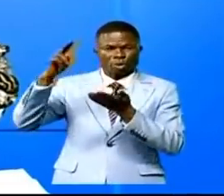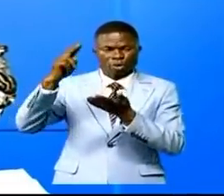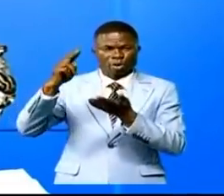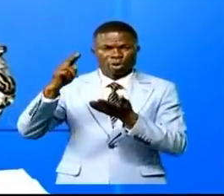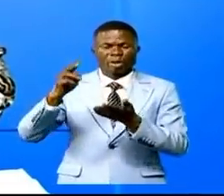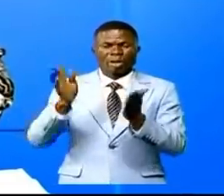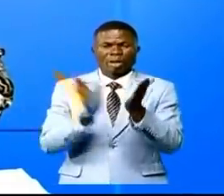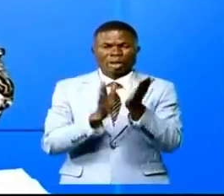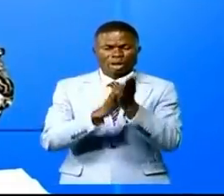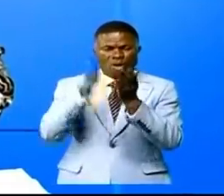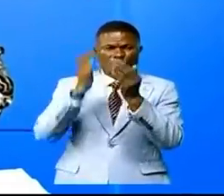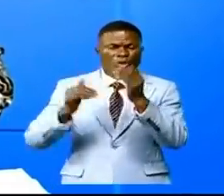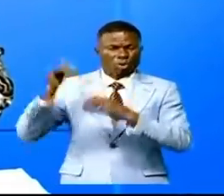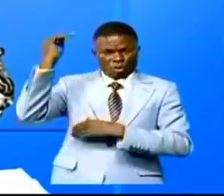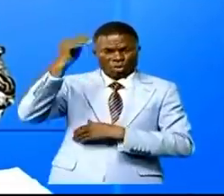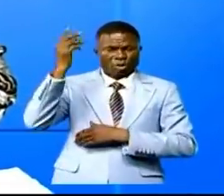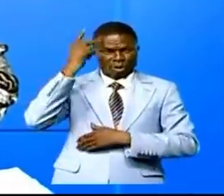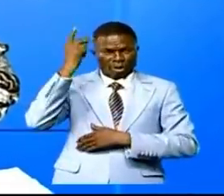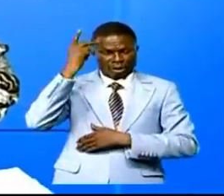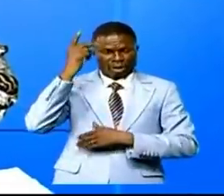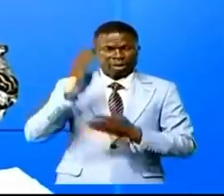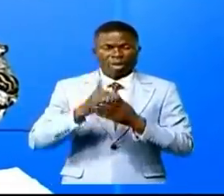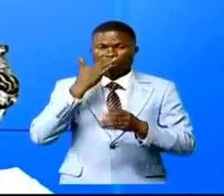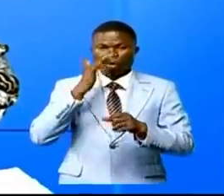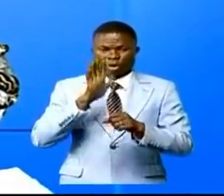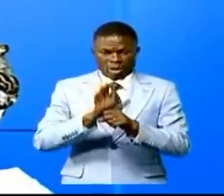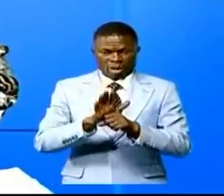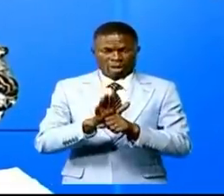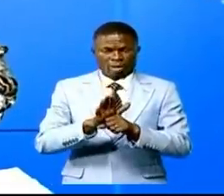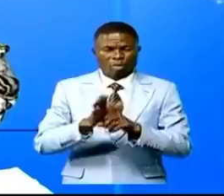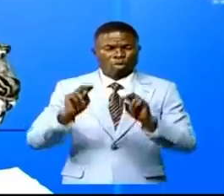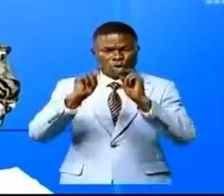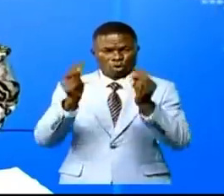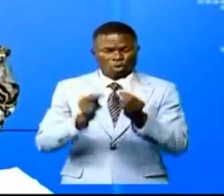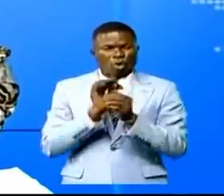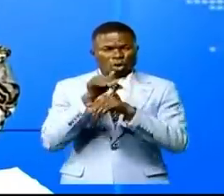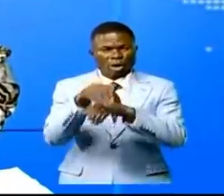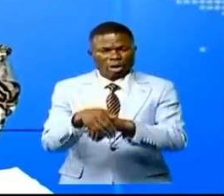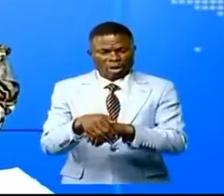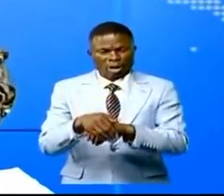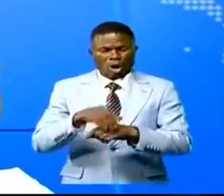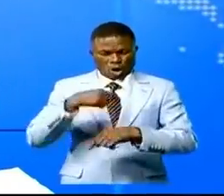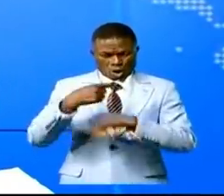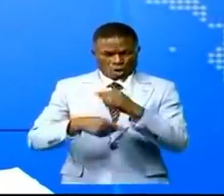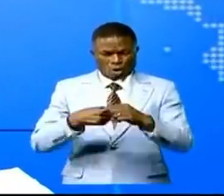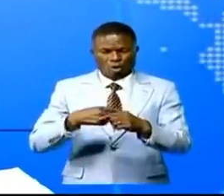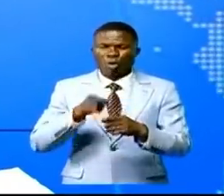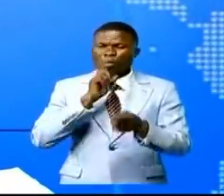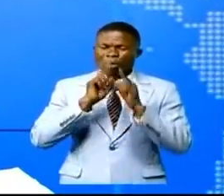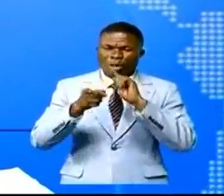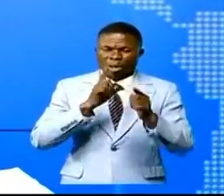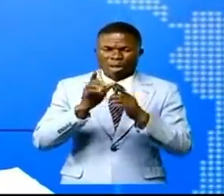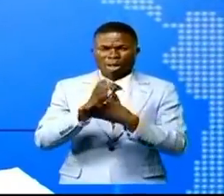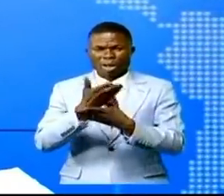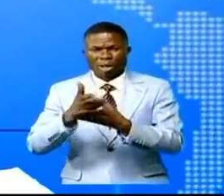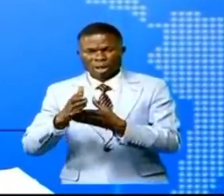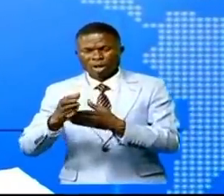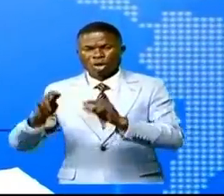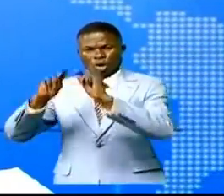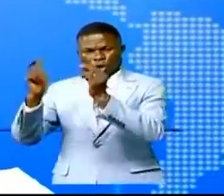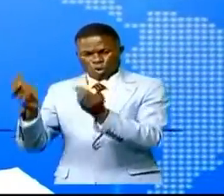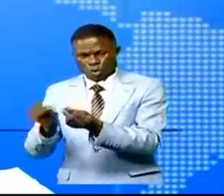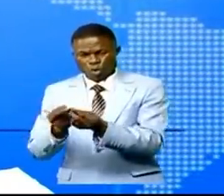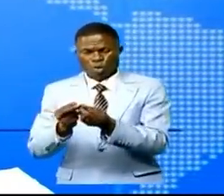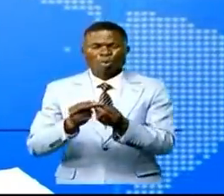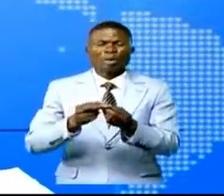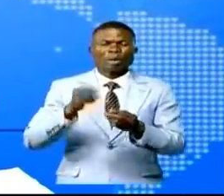instituts supérieurs et il promet, leur a promis donc de s'impliquer pour le début des négociations entre le RAPICO et le